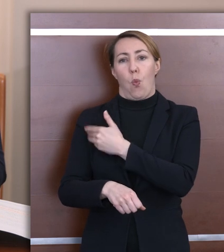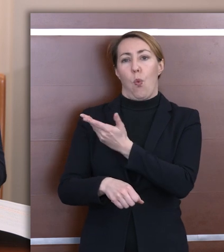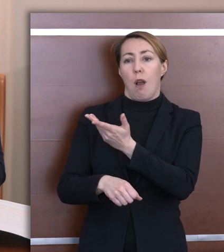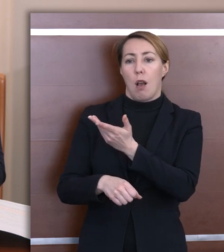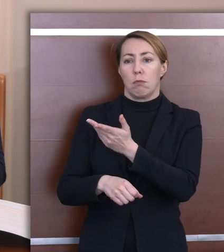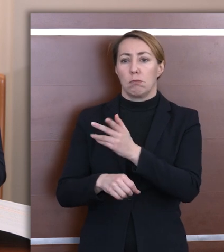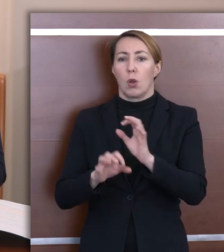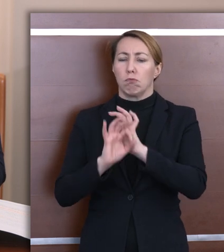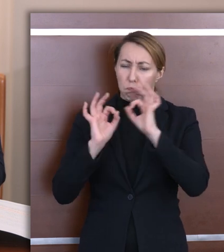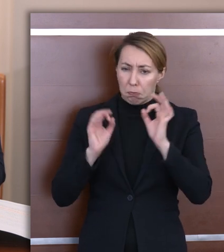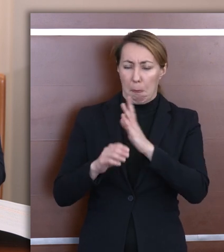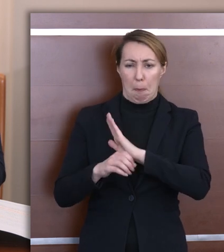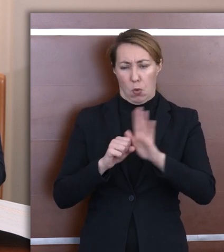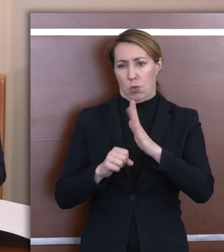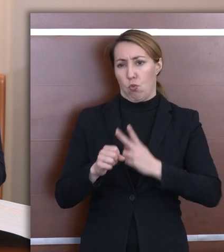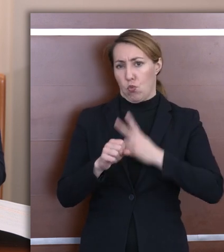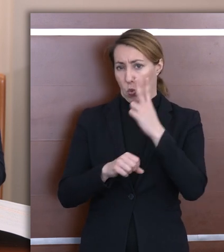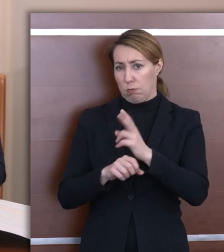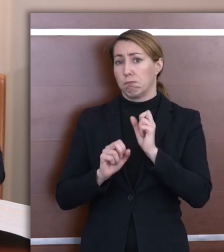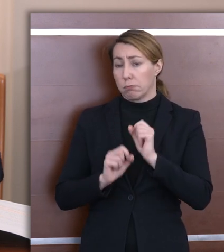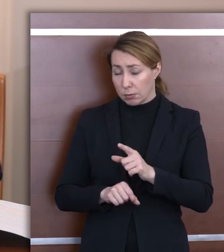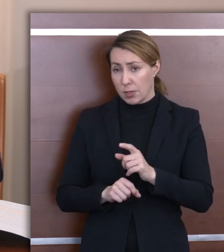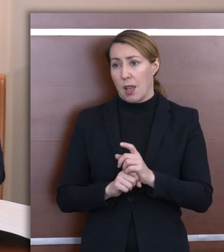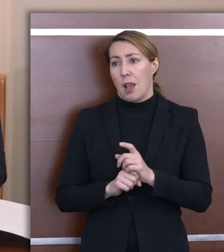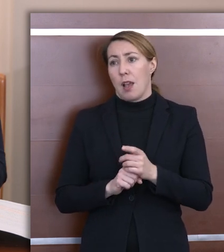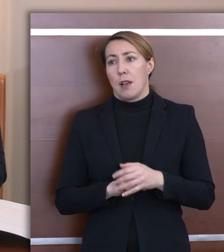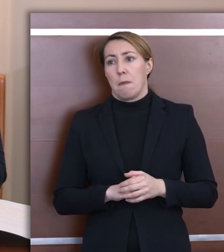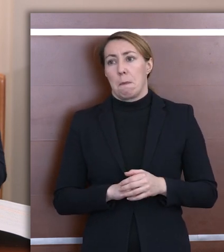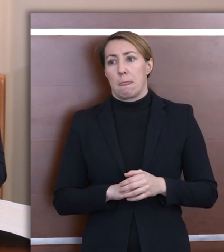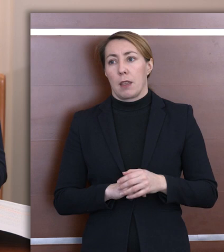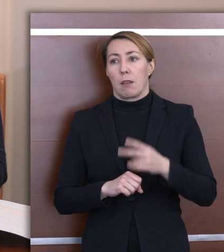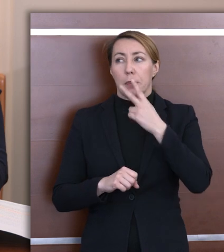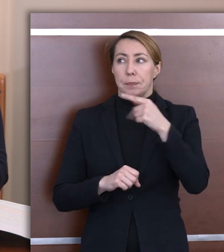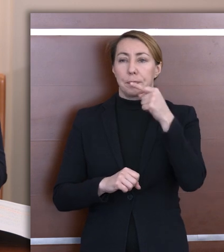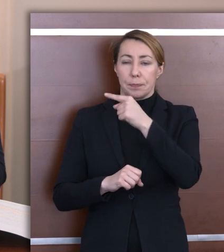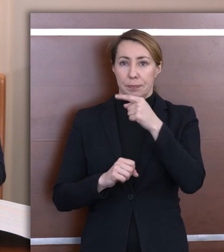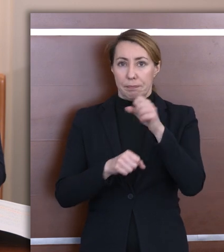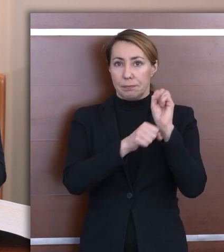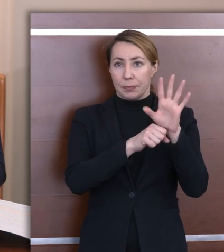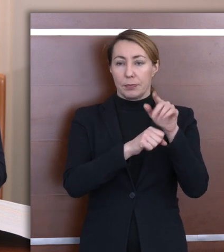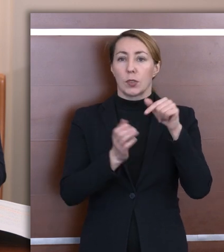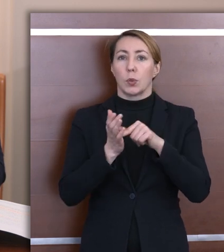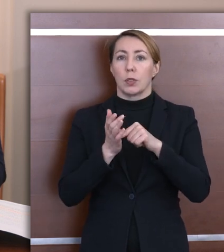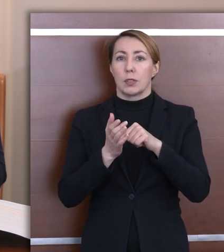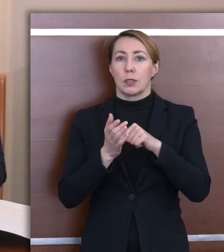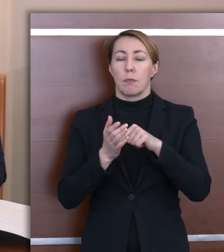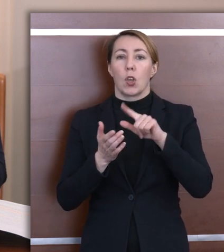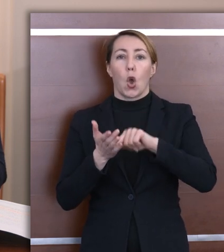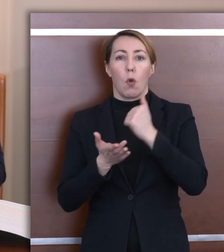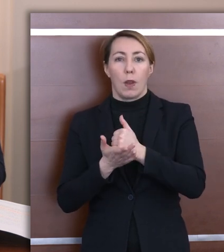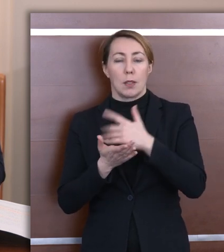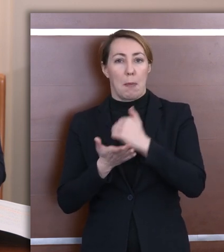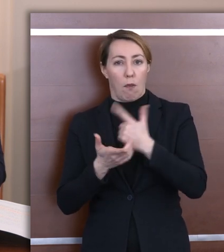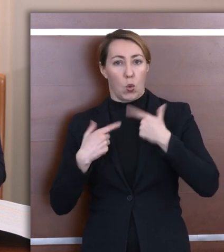zasadzie powszechnej dostępności. Nie bez powodu Państwo widzicie na tym slajdzie odwołanie do konwencji o prawach osób